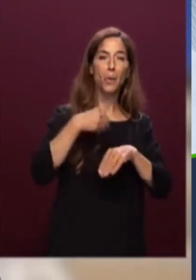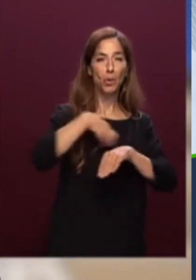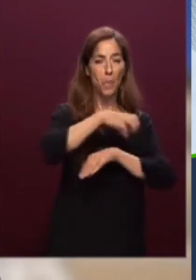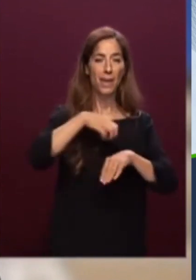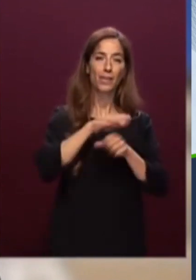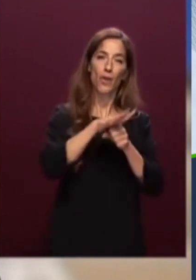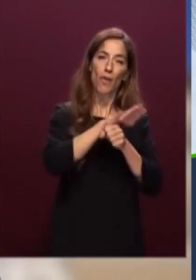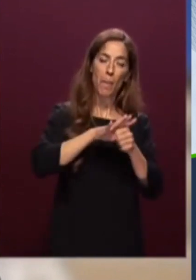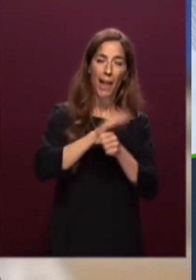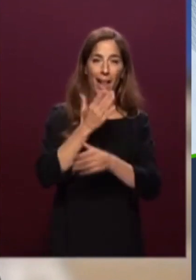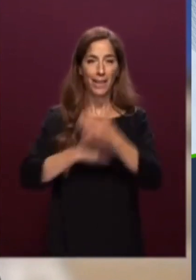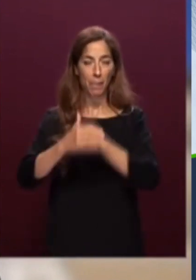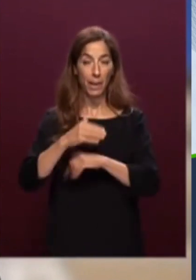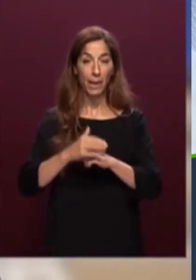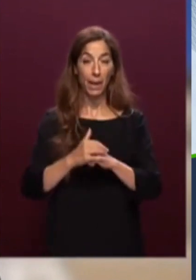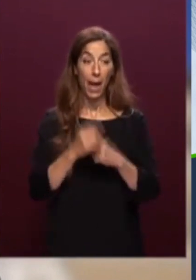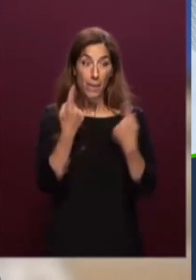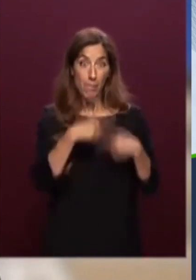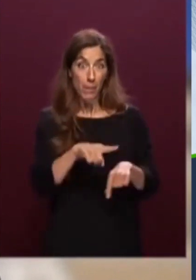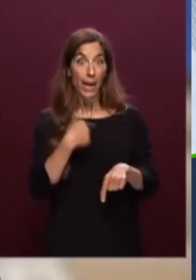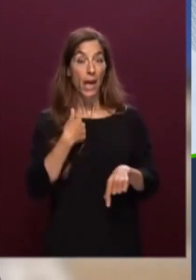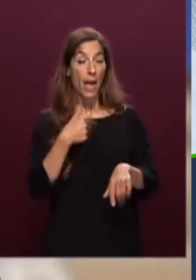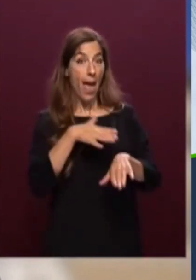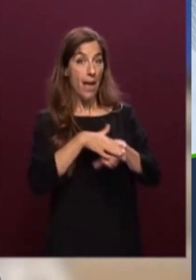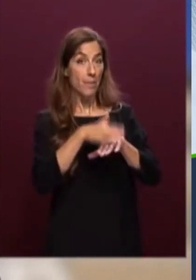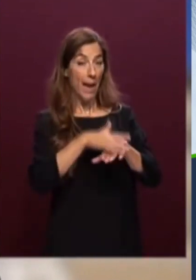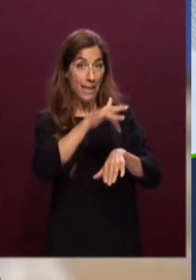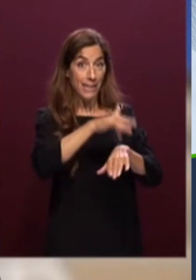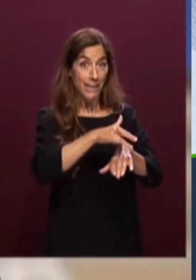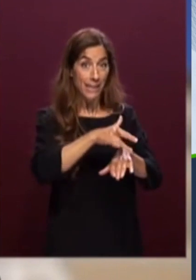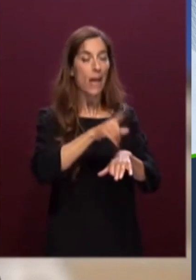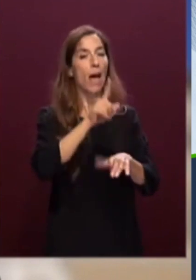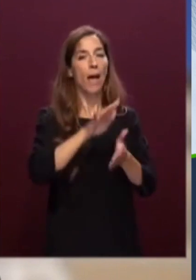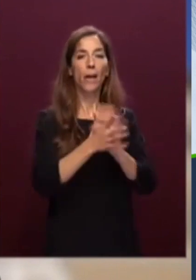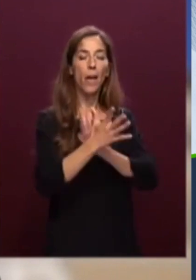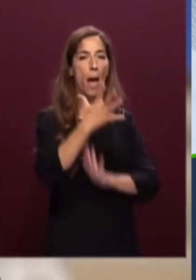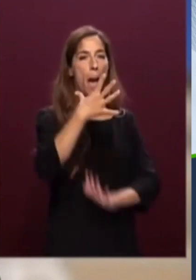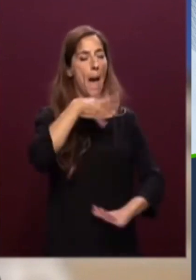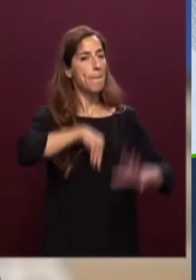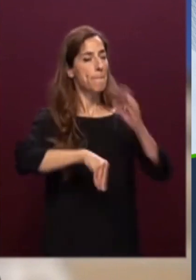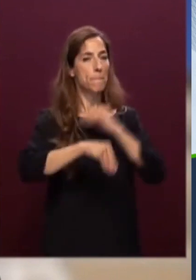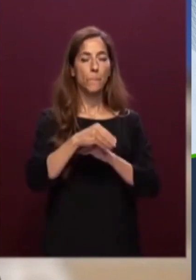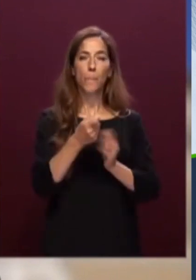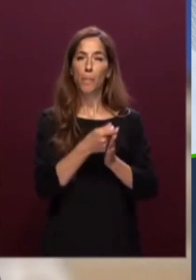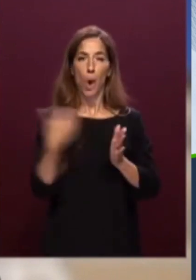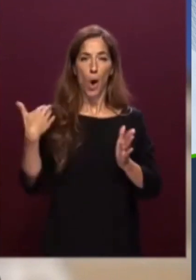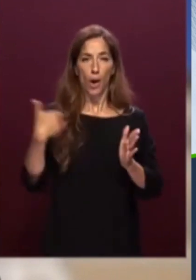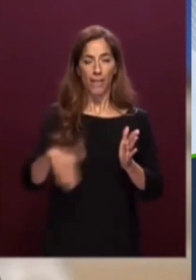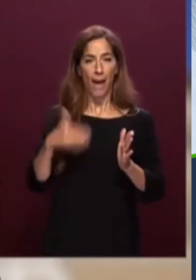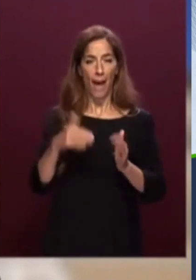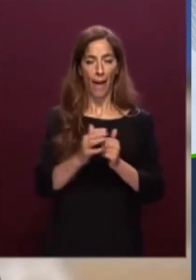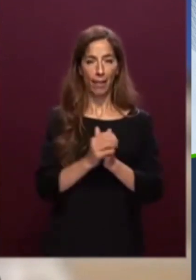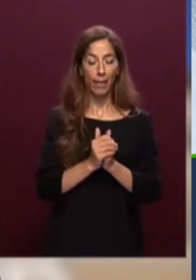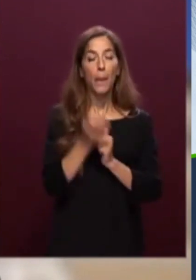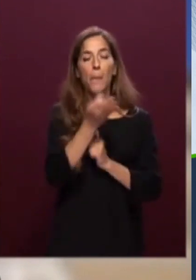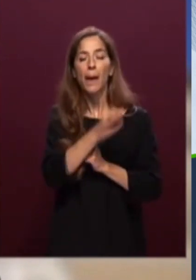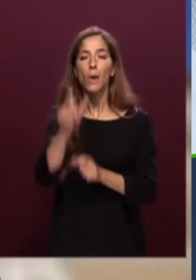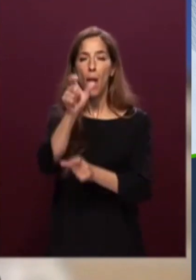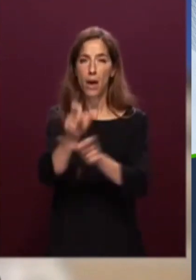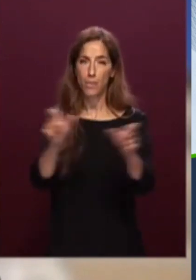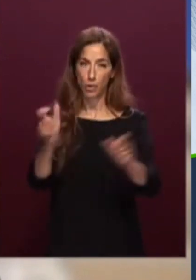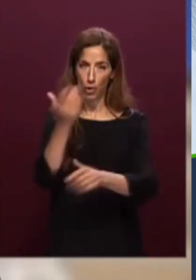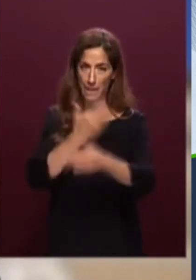esperienza da cui ho tratto degli insegnamenti molto importanti in particolare delle persone con disabilità